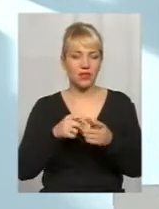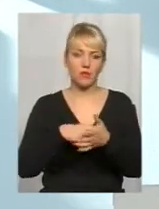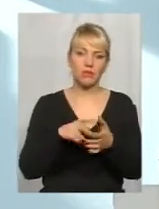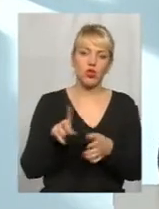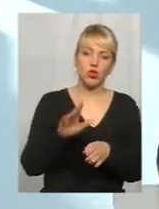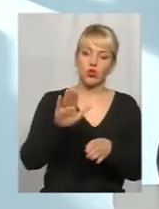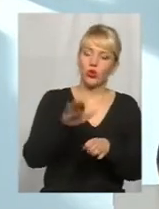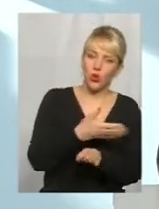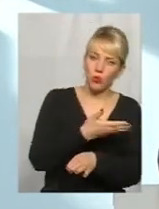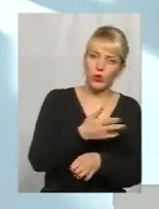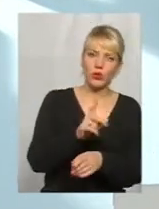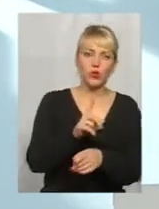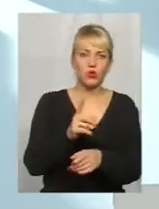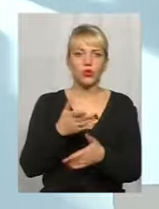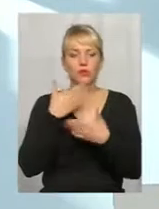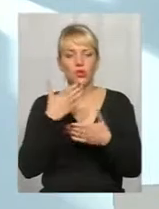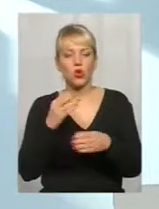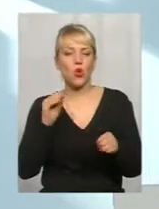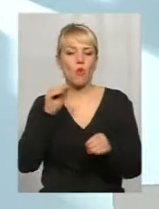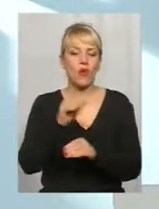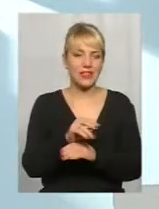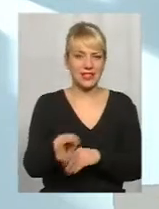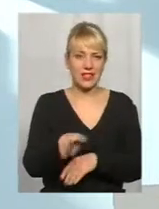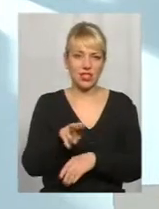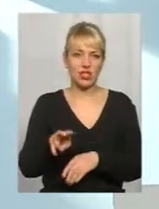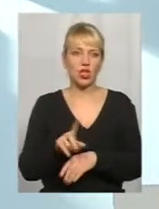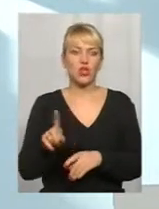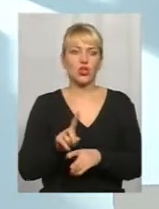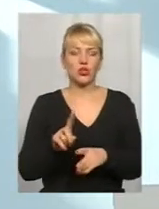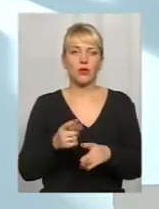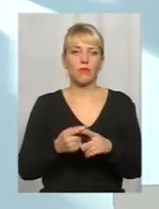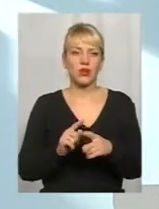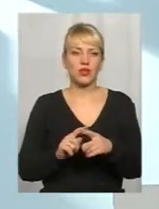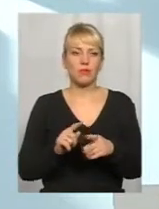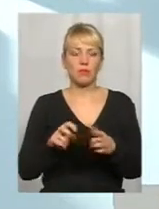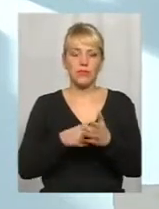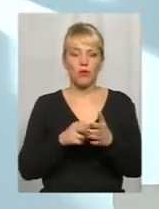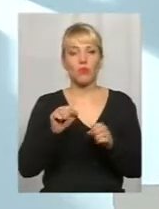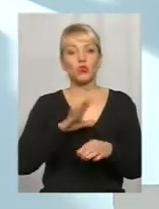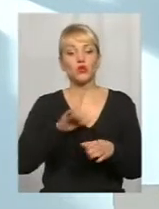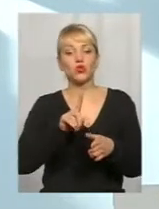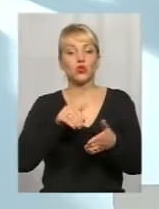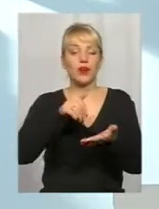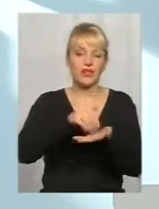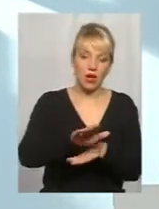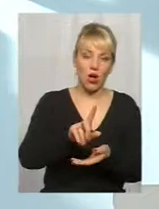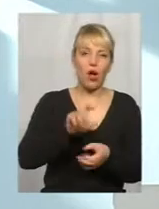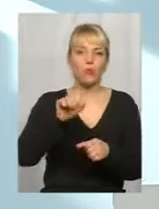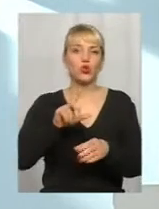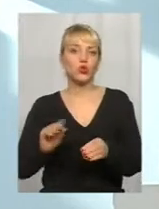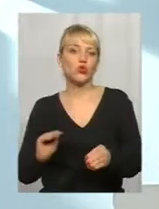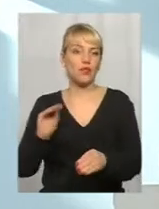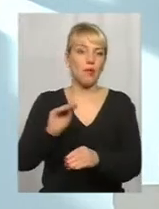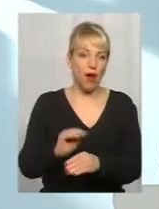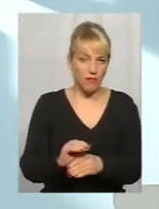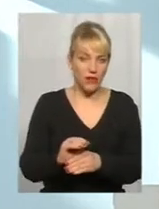уберут, почитают дополнительную литературу, именно потому, что вышло это письмо и от чего-то откажутся, что-то добавят. Поэтому,